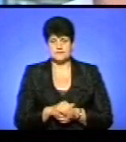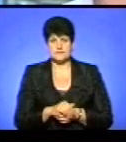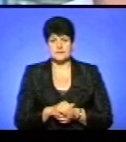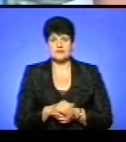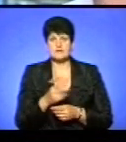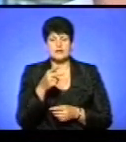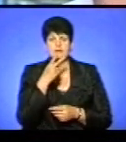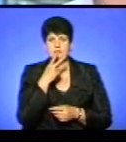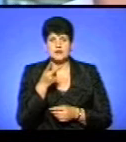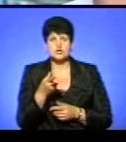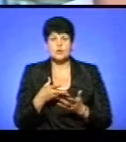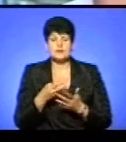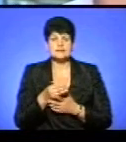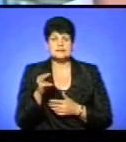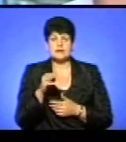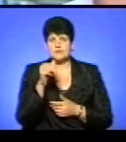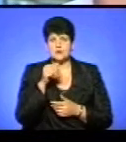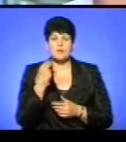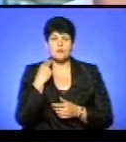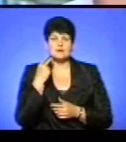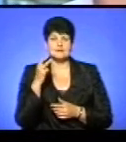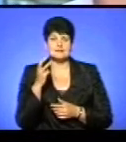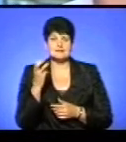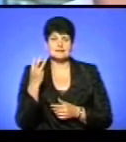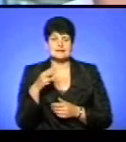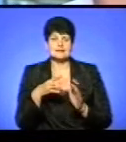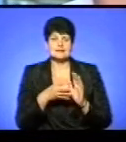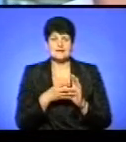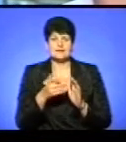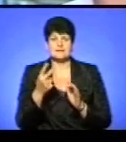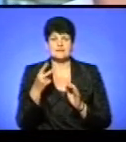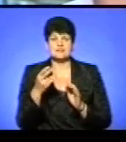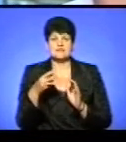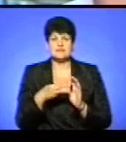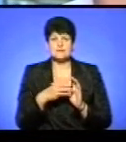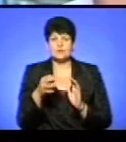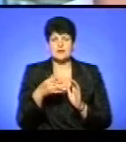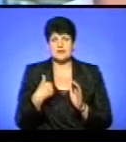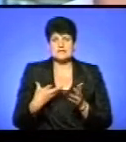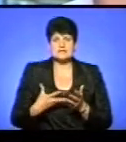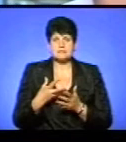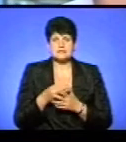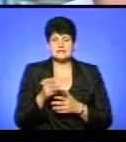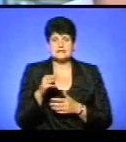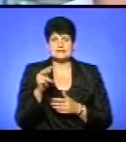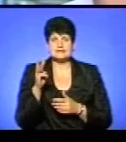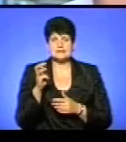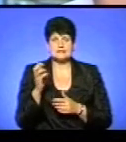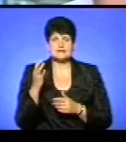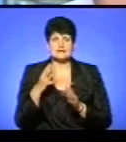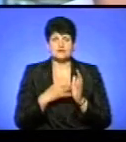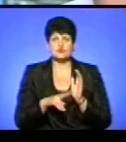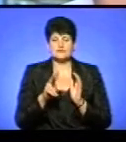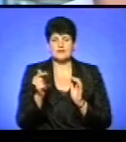оплати за травень місяця борг 339 гривень 28 копійок, але я заплатила за травень 392 гривні